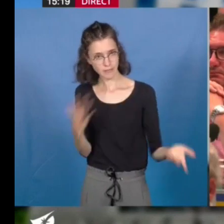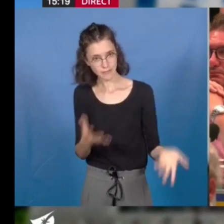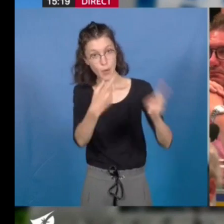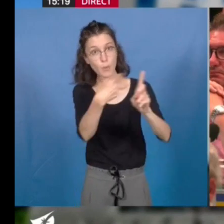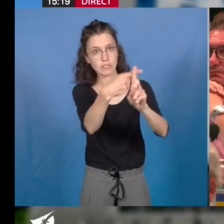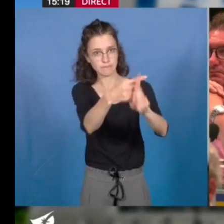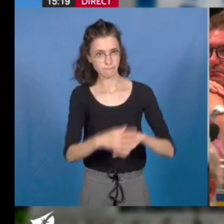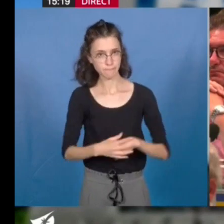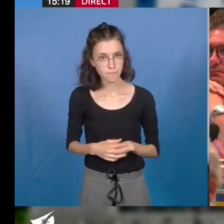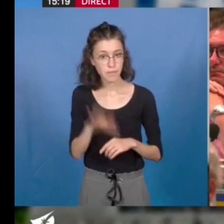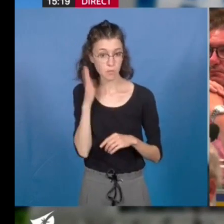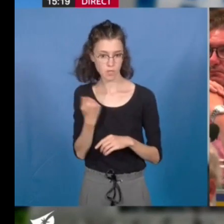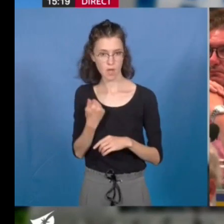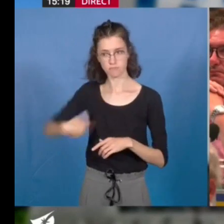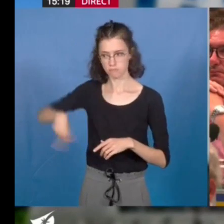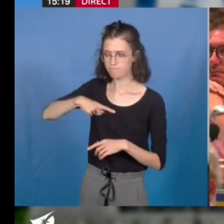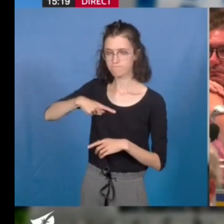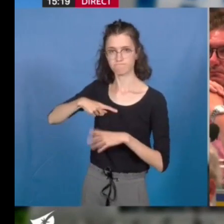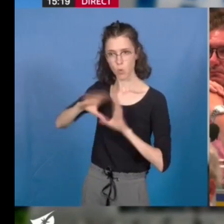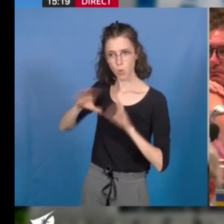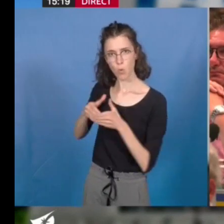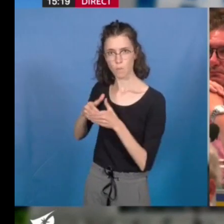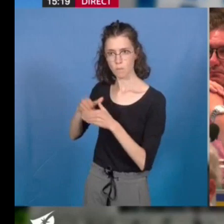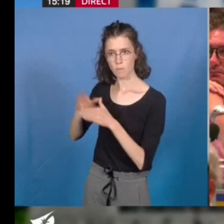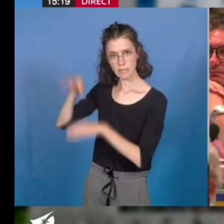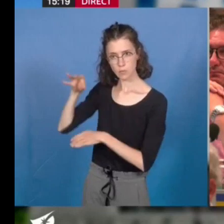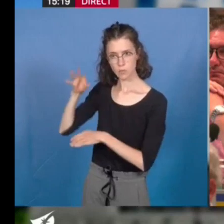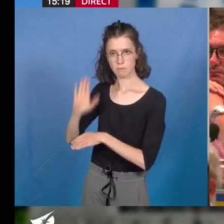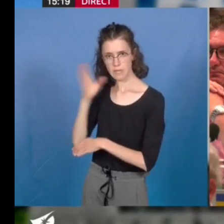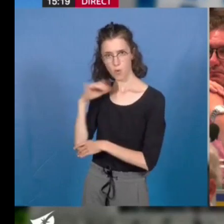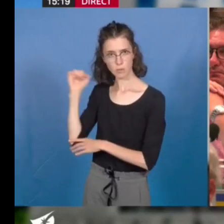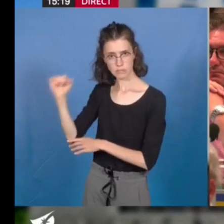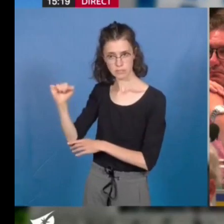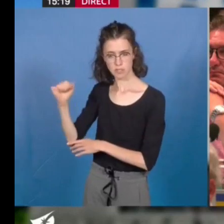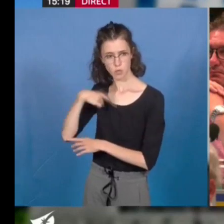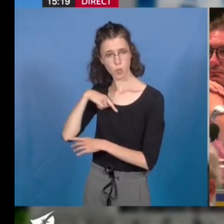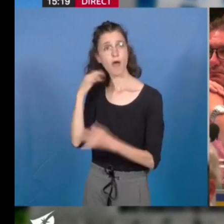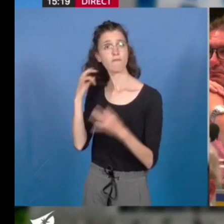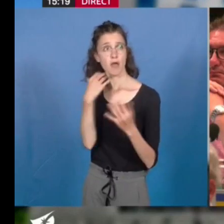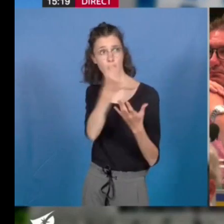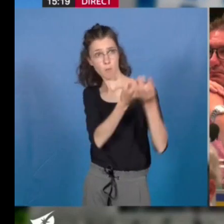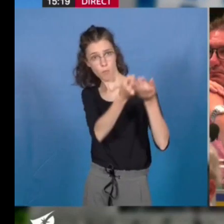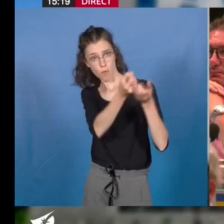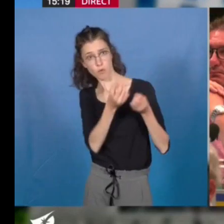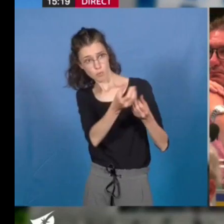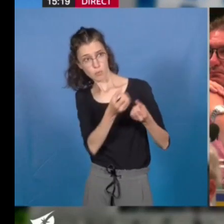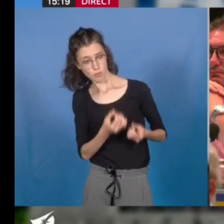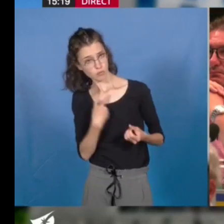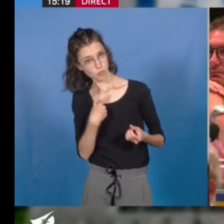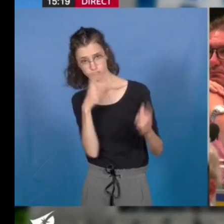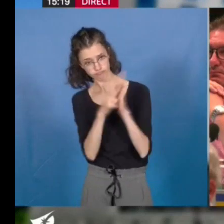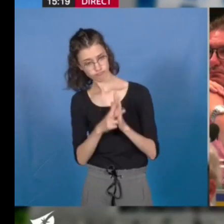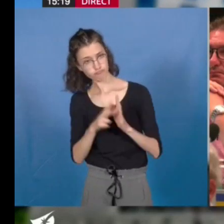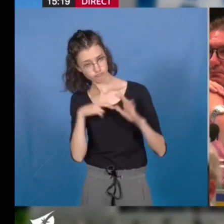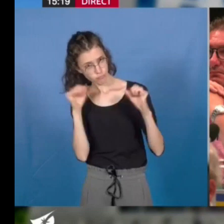les élus communistes approuvent des axes proposés dans la délibération mais souhaitent aussi faire de la